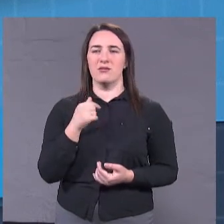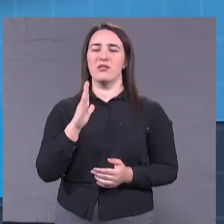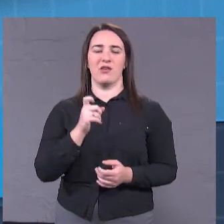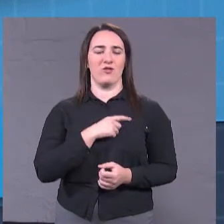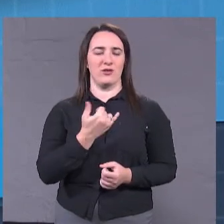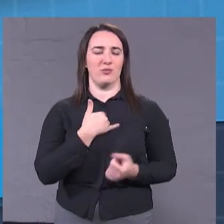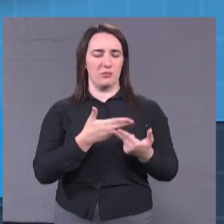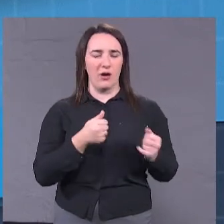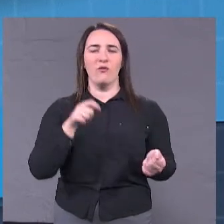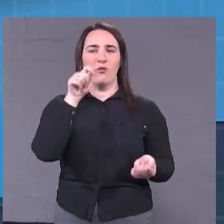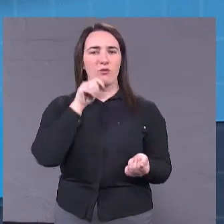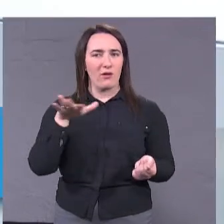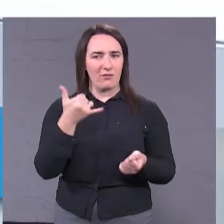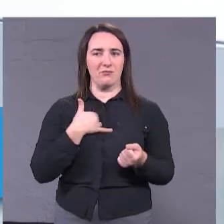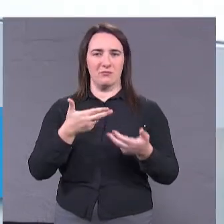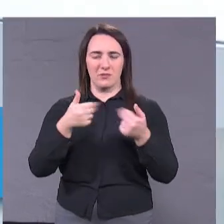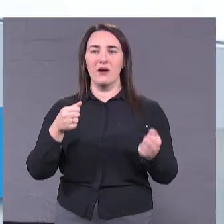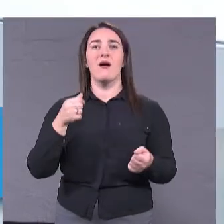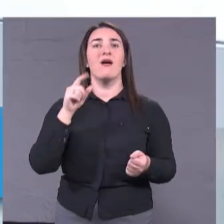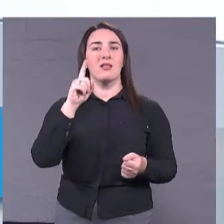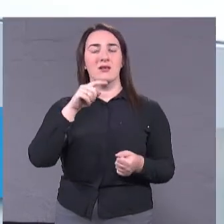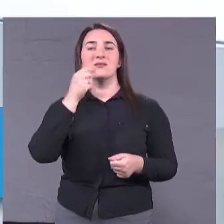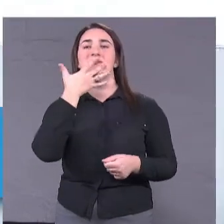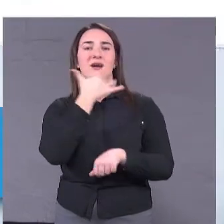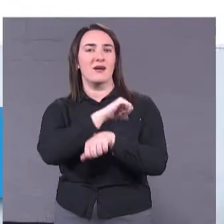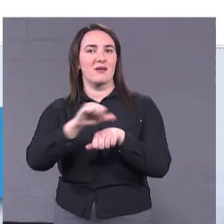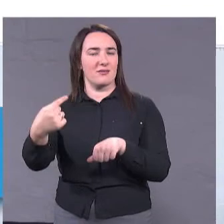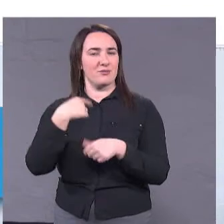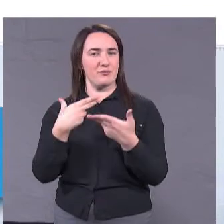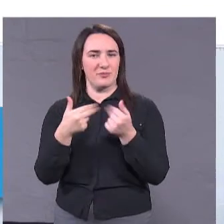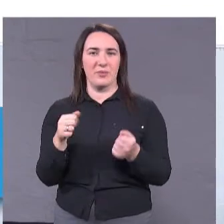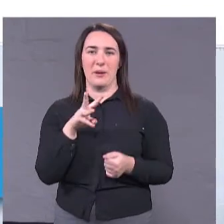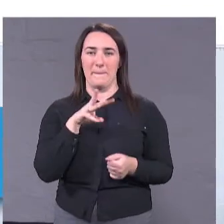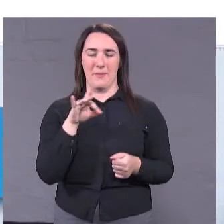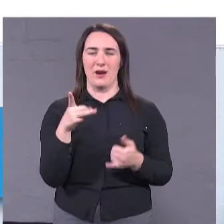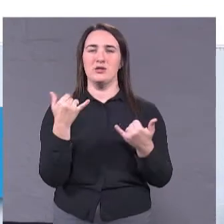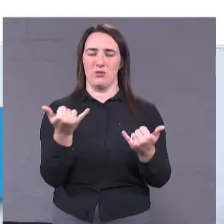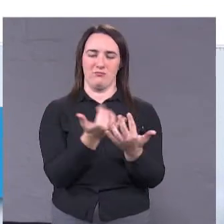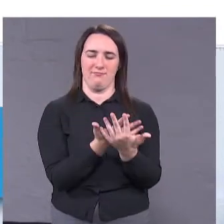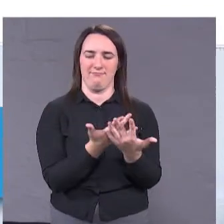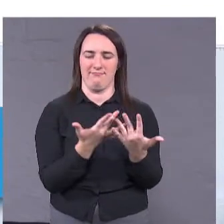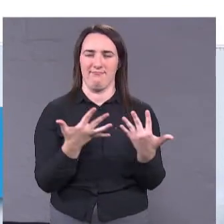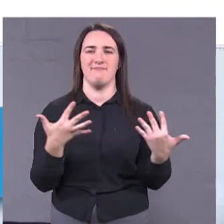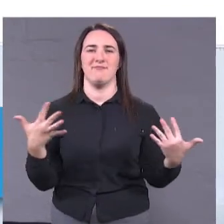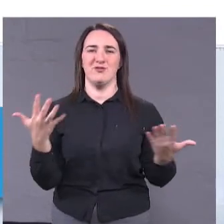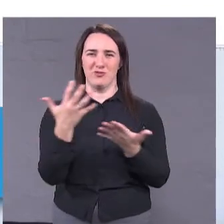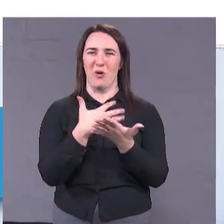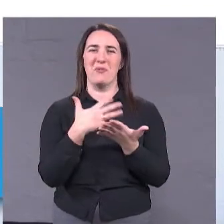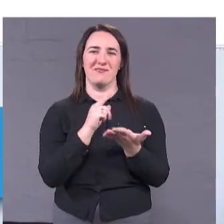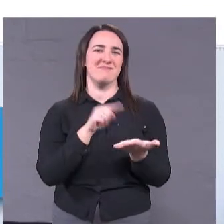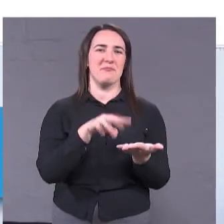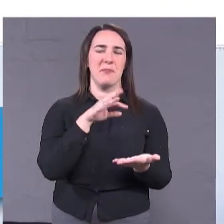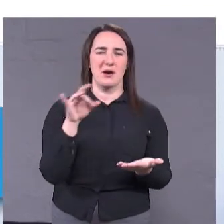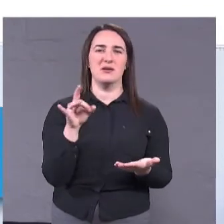Україні, але й за пределами України. Среди всіх мэров, хто сьогодні собирается стати, то